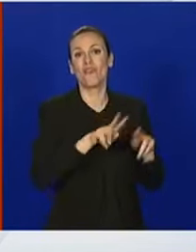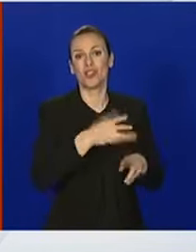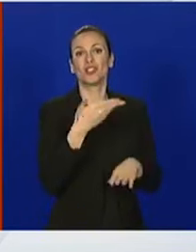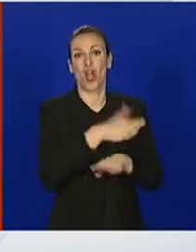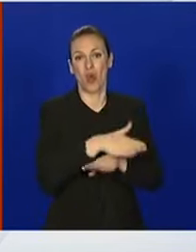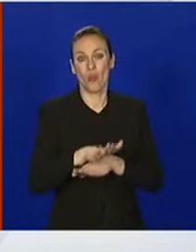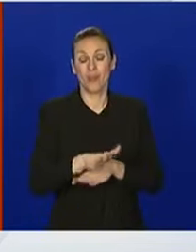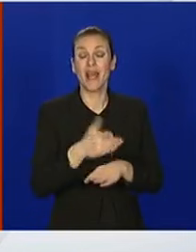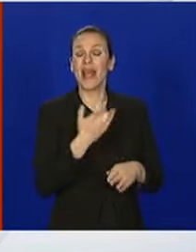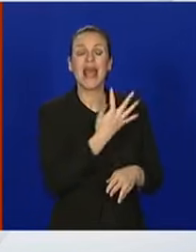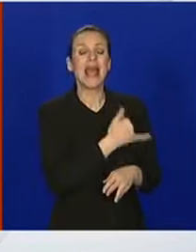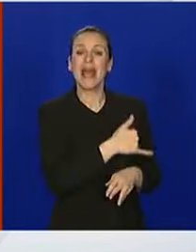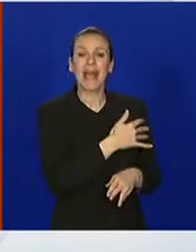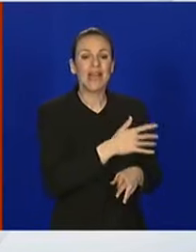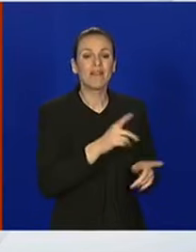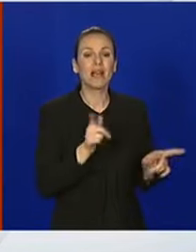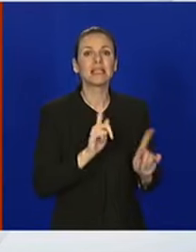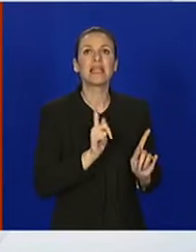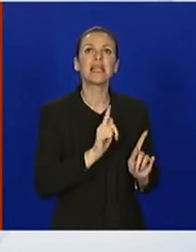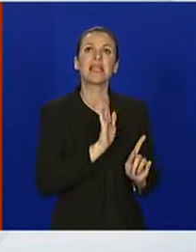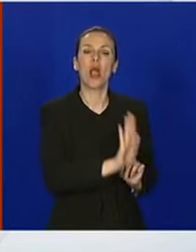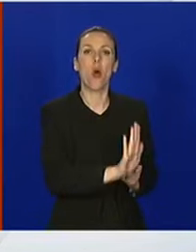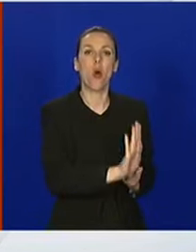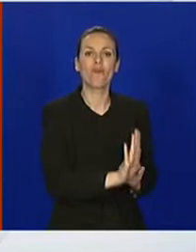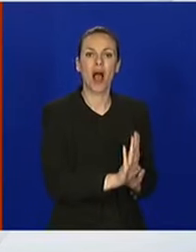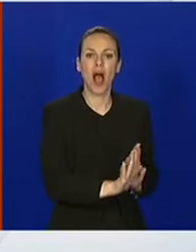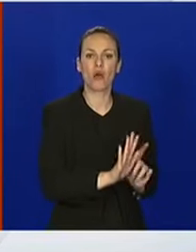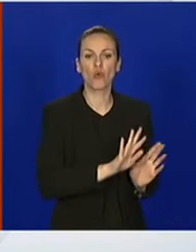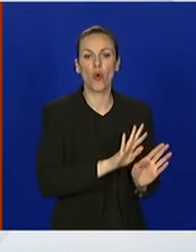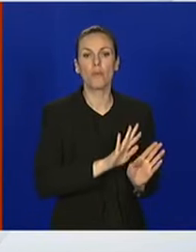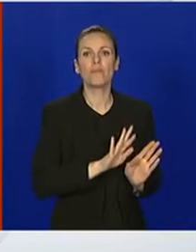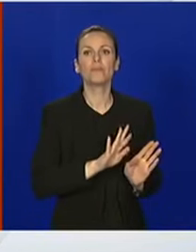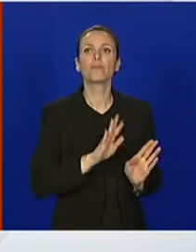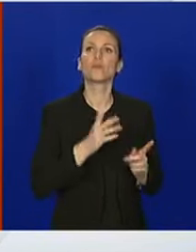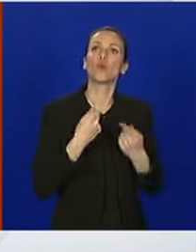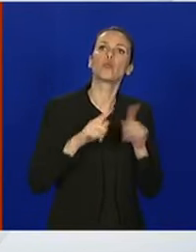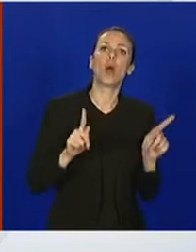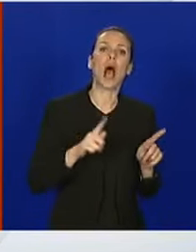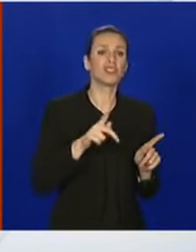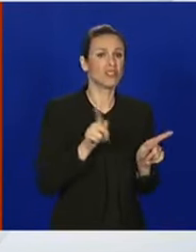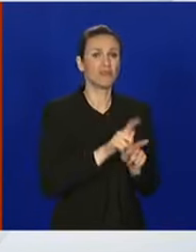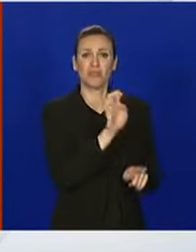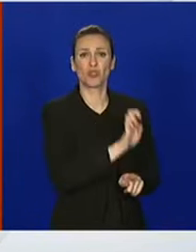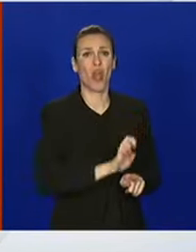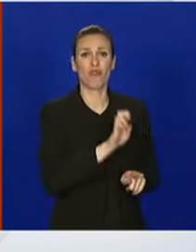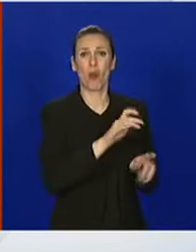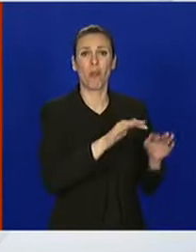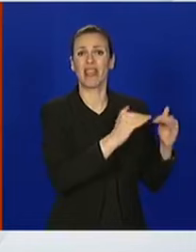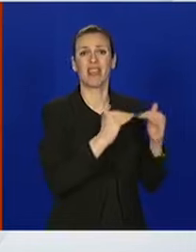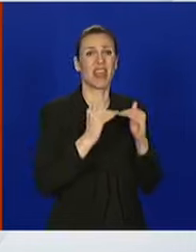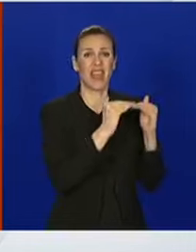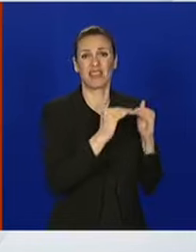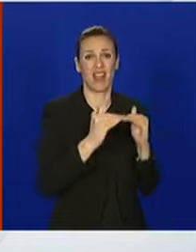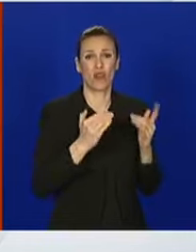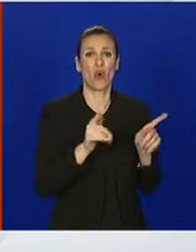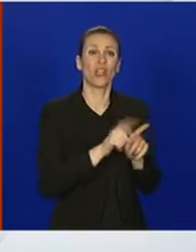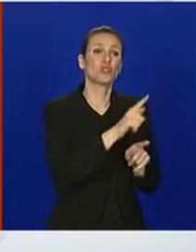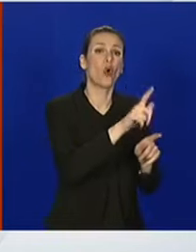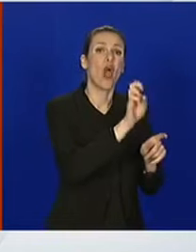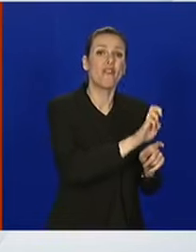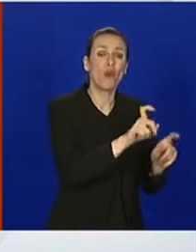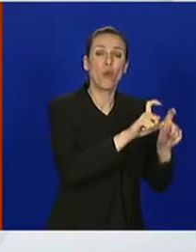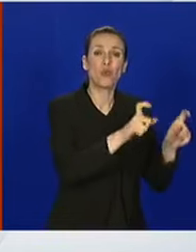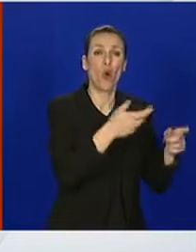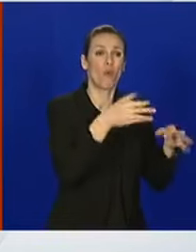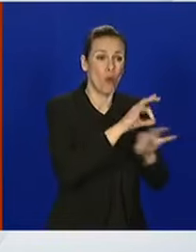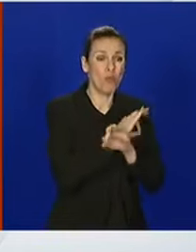Hrvatska nema takvu specifičnost koja je bitno drugačija od stanje u Evropi. Ono što sam vam juče rekao